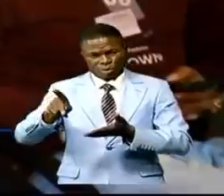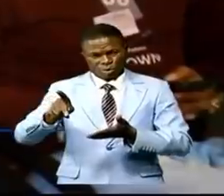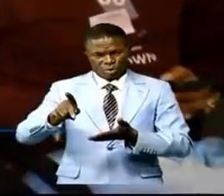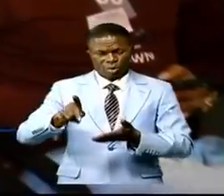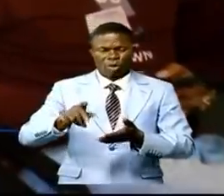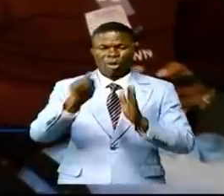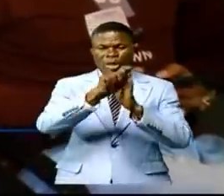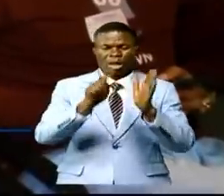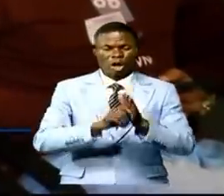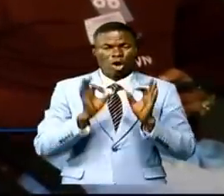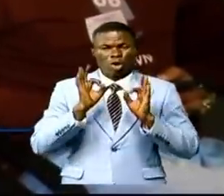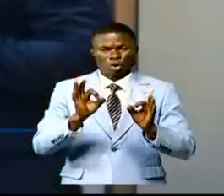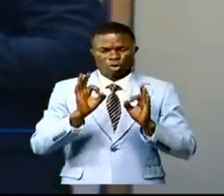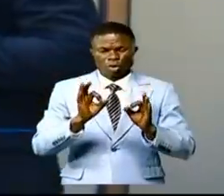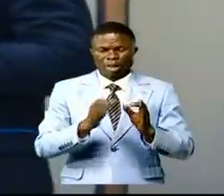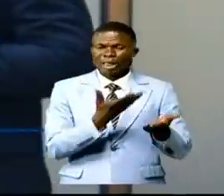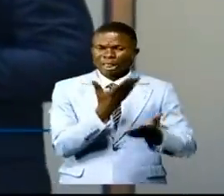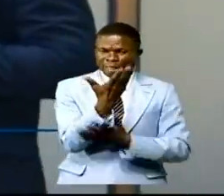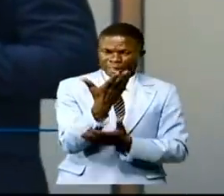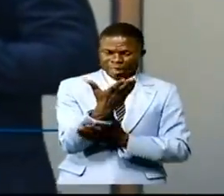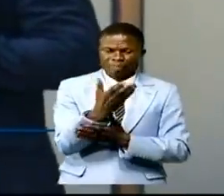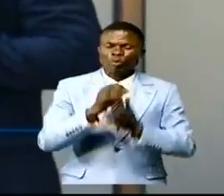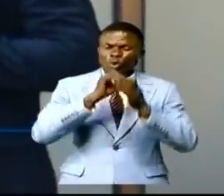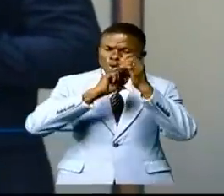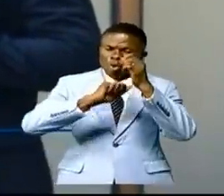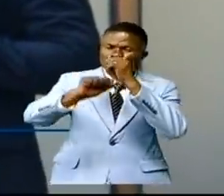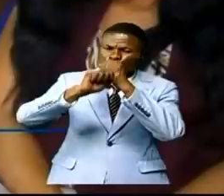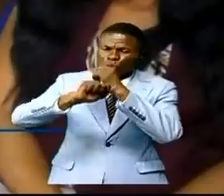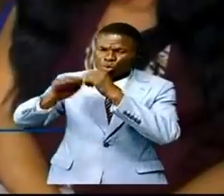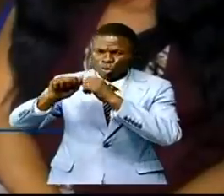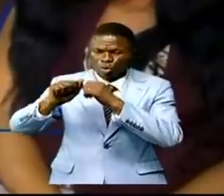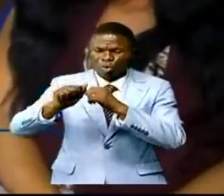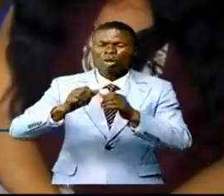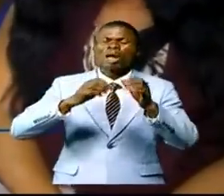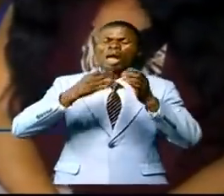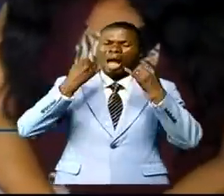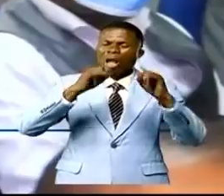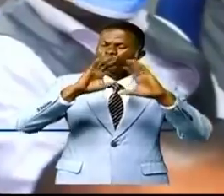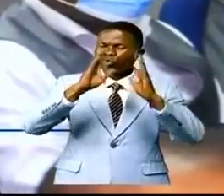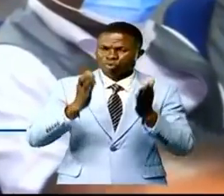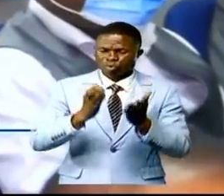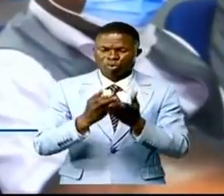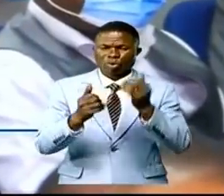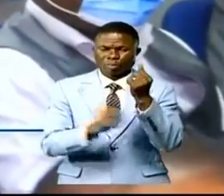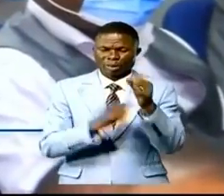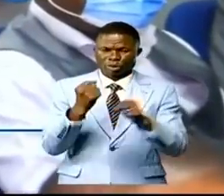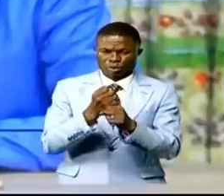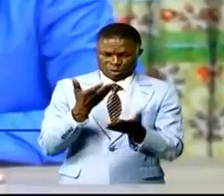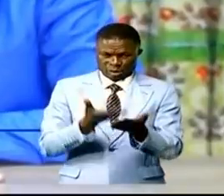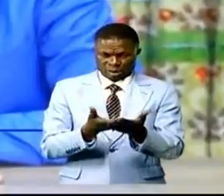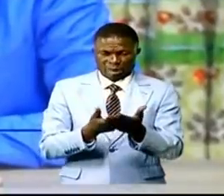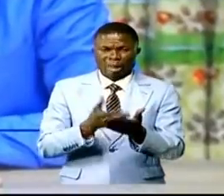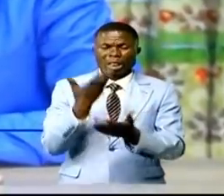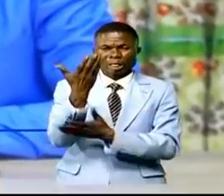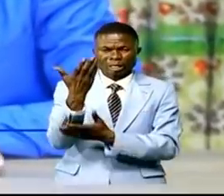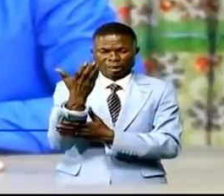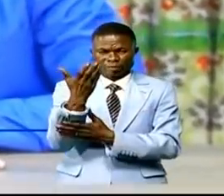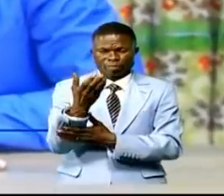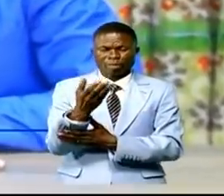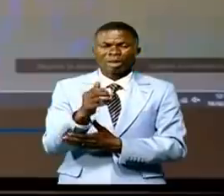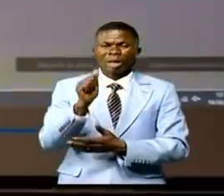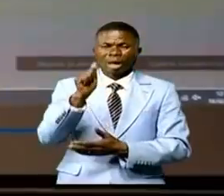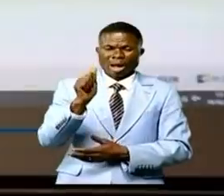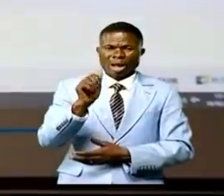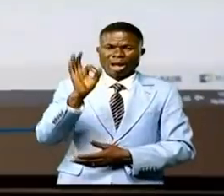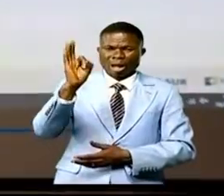d'impôts fonciers nécessitent une vulgarisation et une sensibilisation des contribuables sur demande de la FEC, la